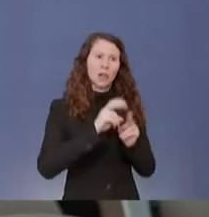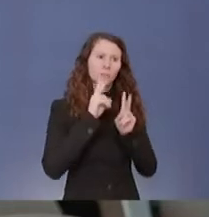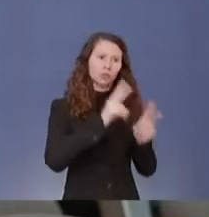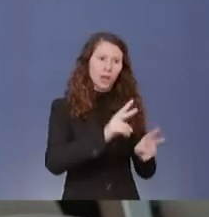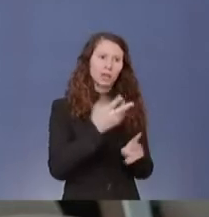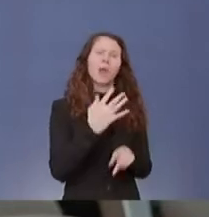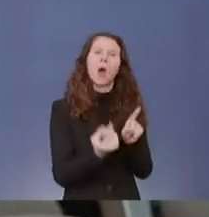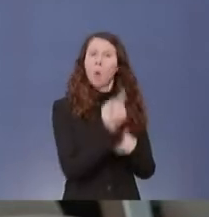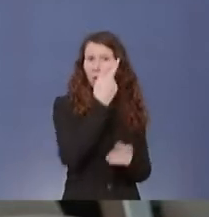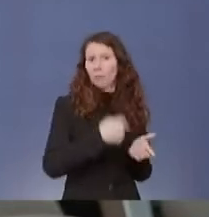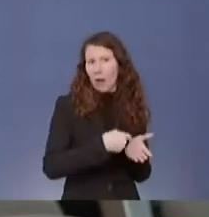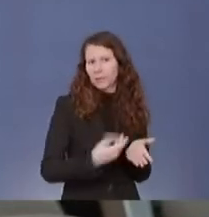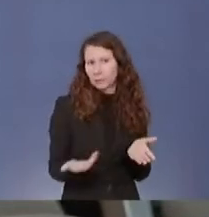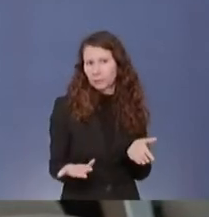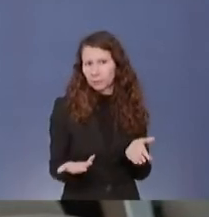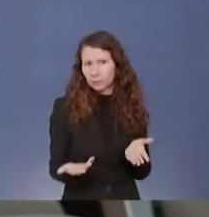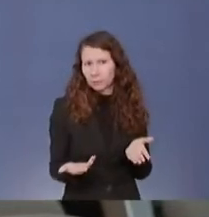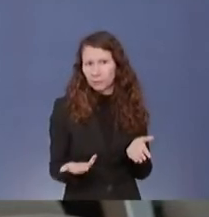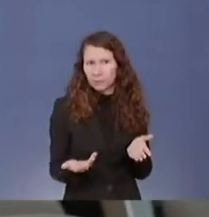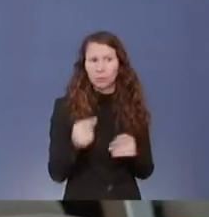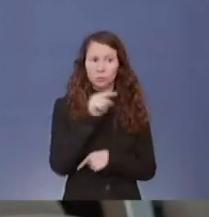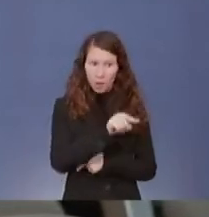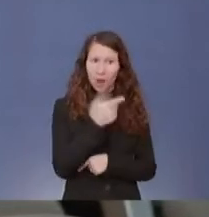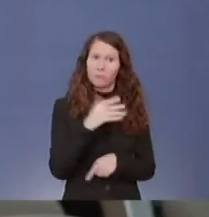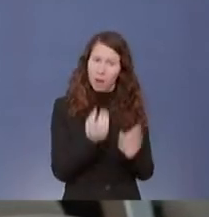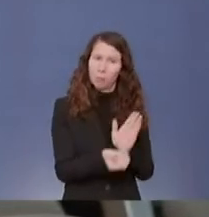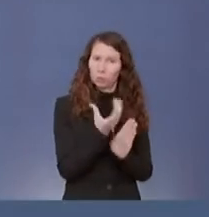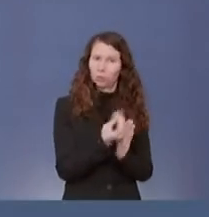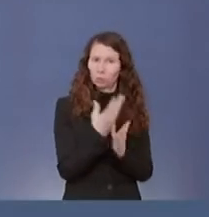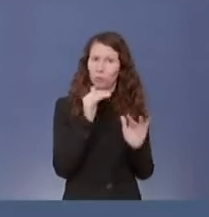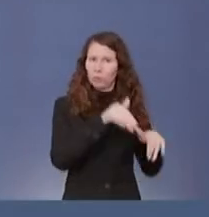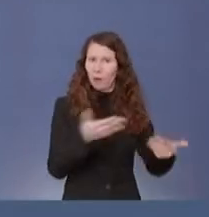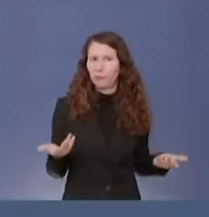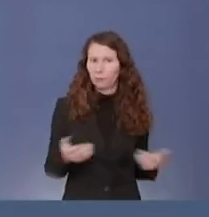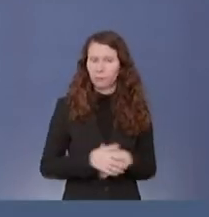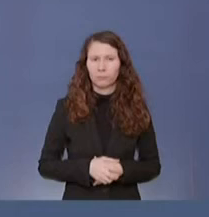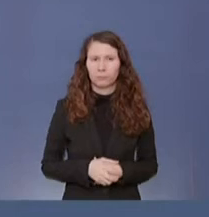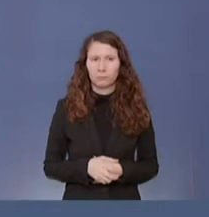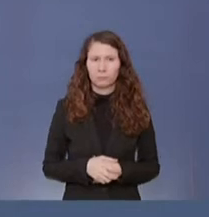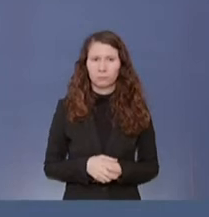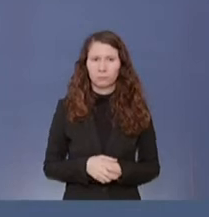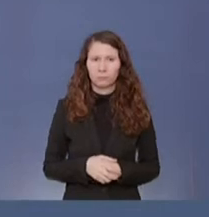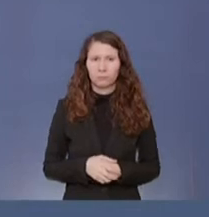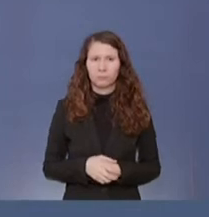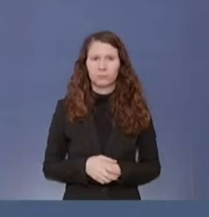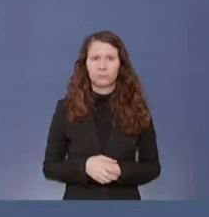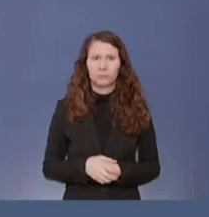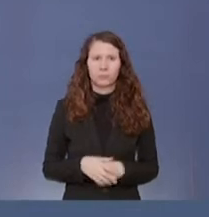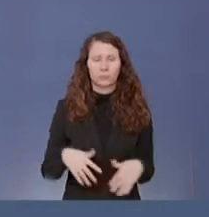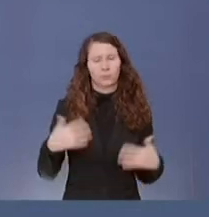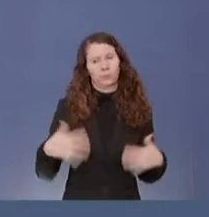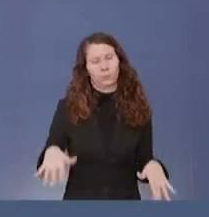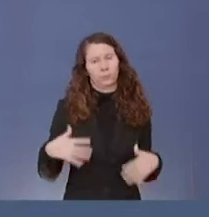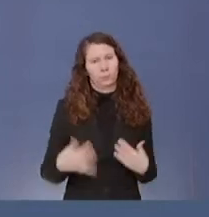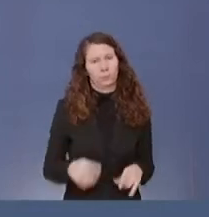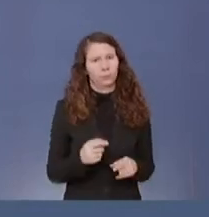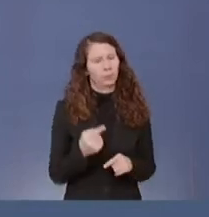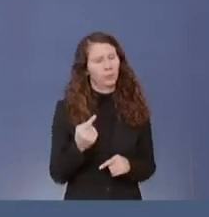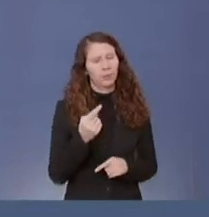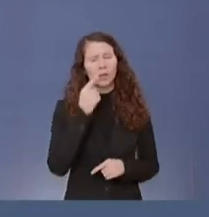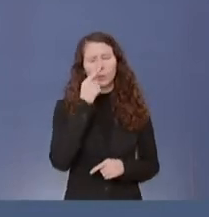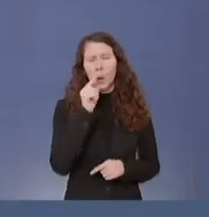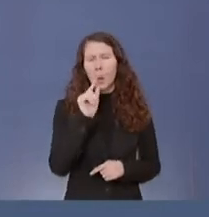Jetzt wird für die und bei denen mehr produziert. Das sind ganz große Ausnahmen, die Sie